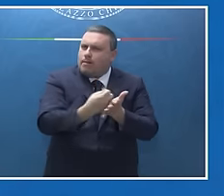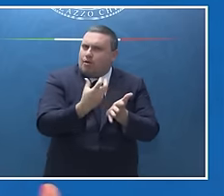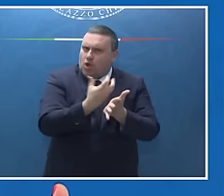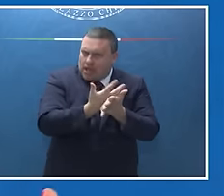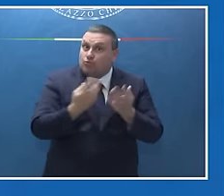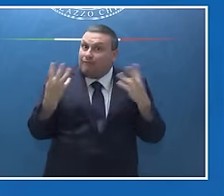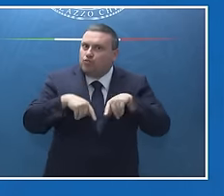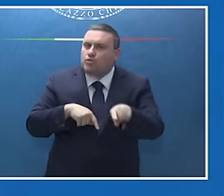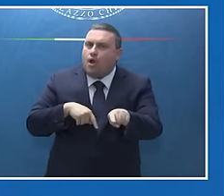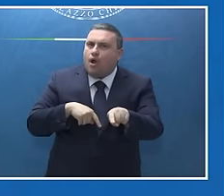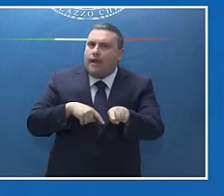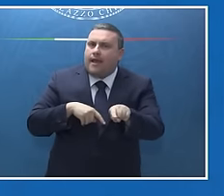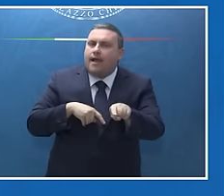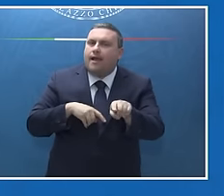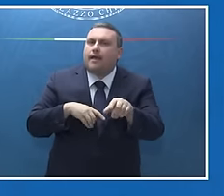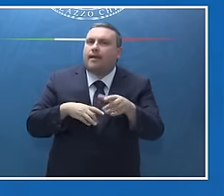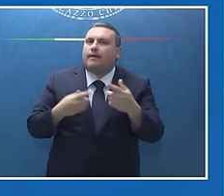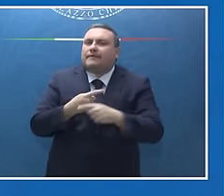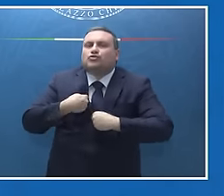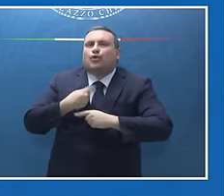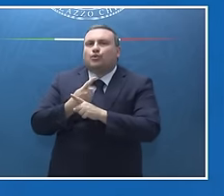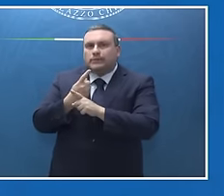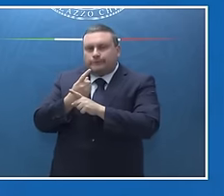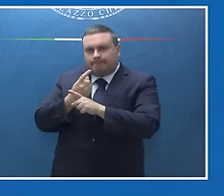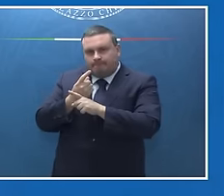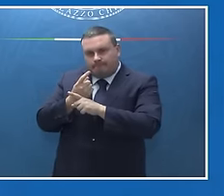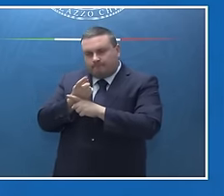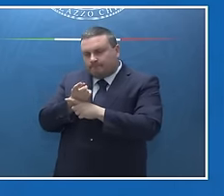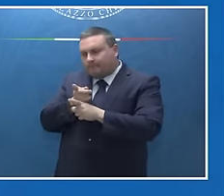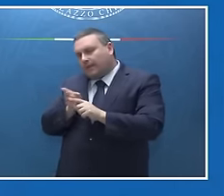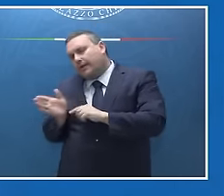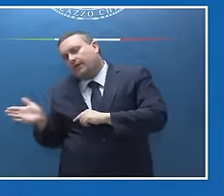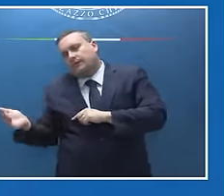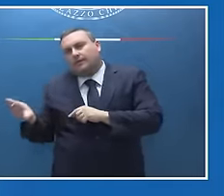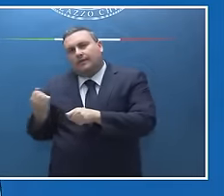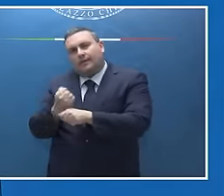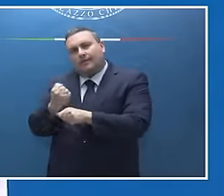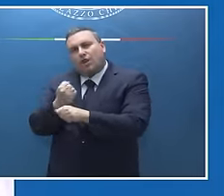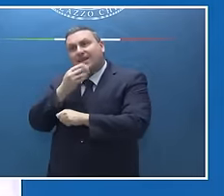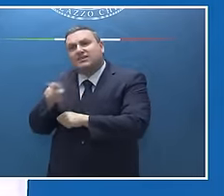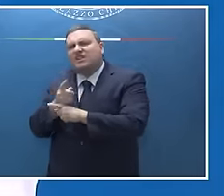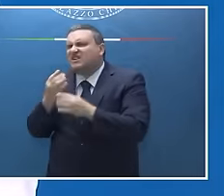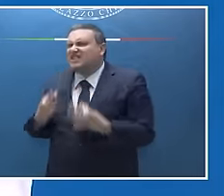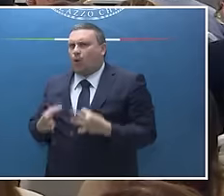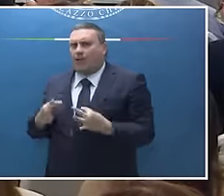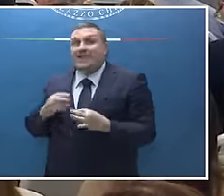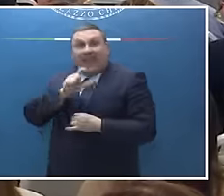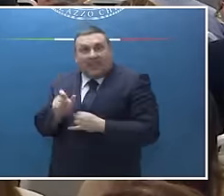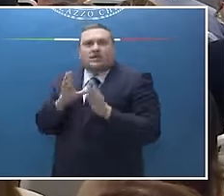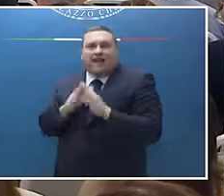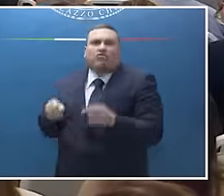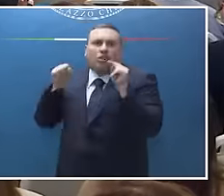lavorare per la sicurezza di Israele. Ed è questo che l'Italia sta facendo.